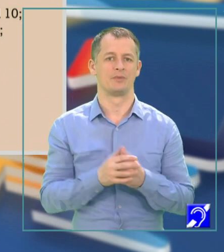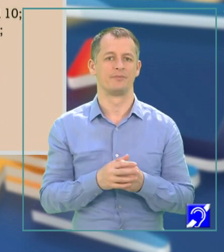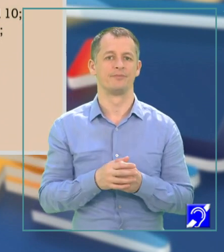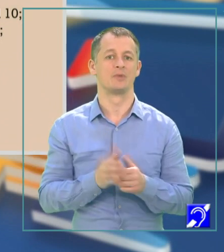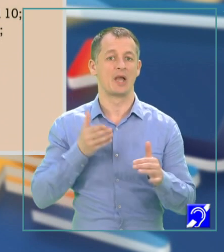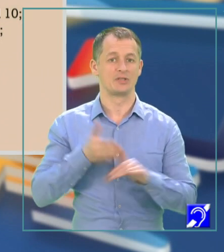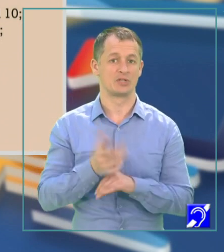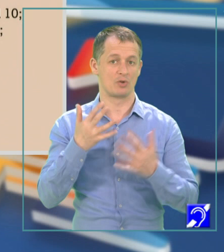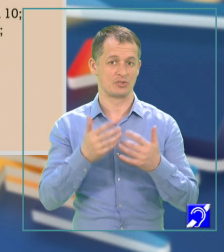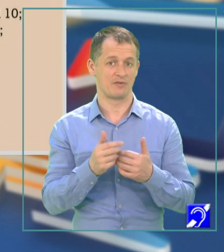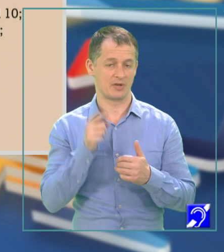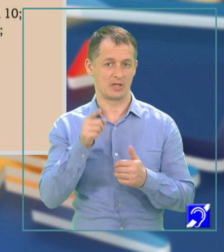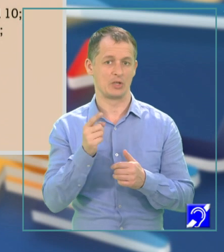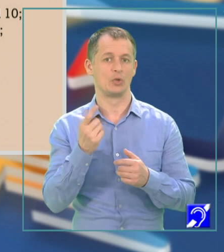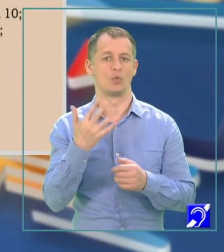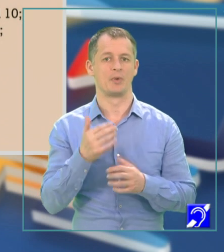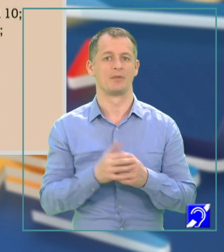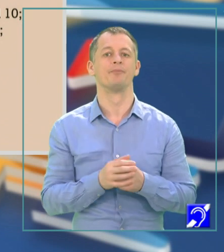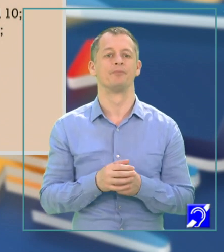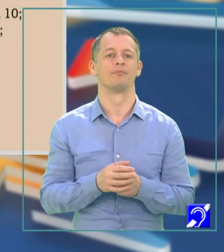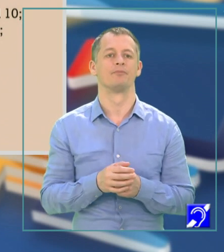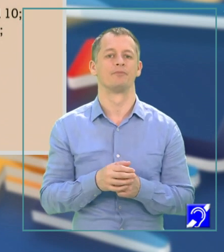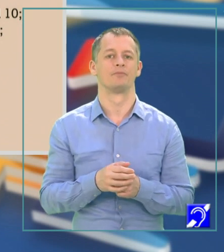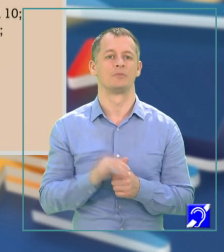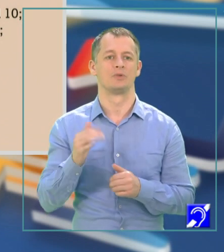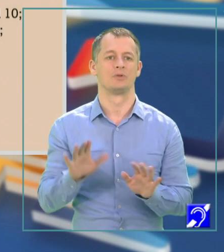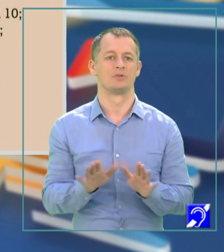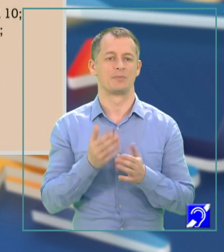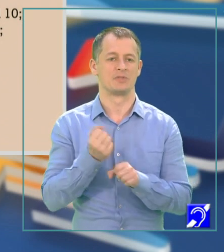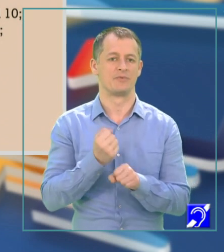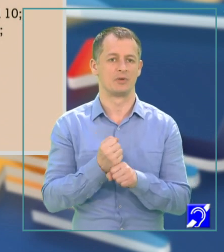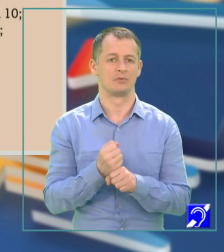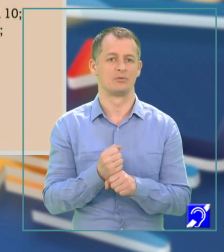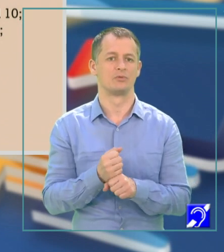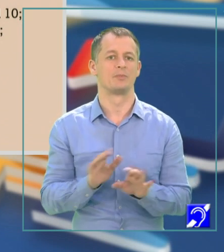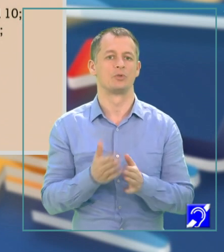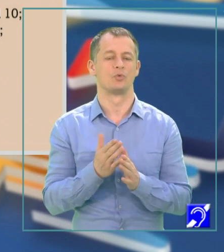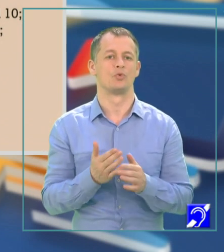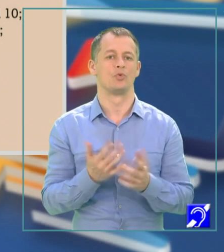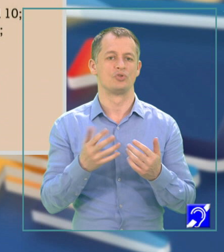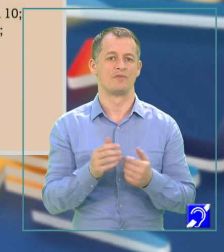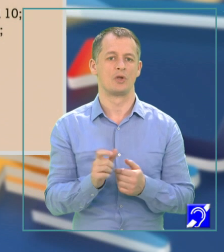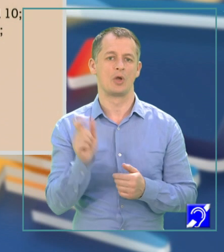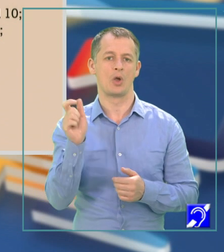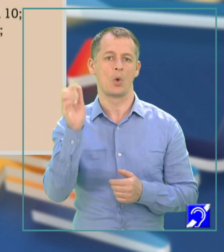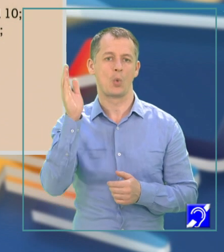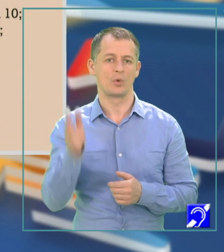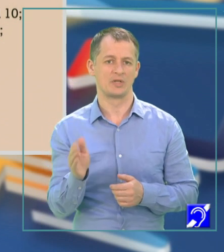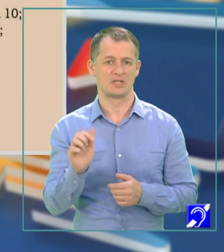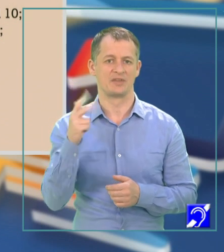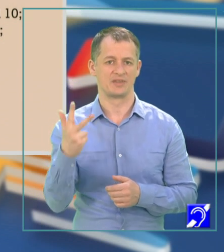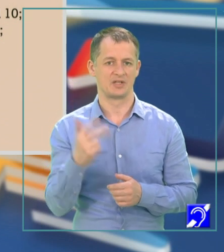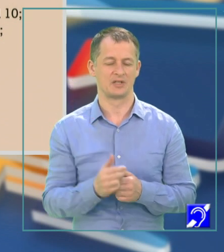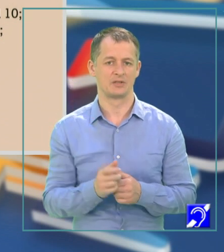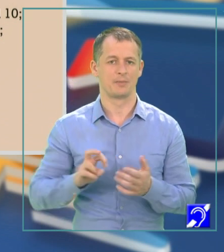numărului se realizează de regulă, începând cu cifra unităților, adică cu cifra 3 și se înaintează spre stânga